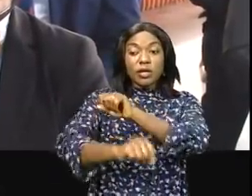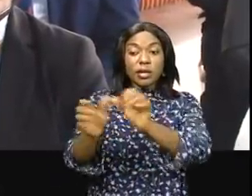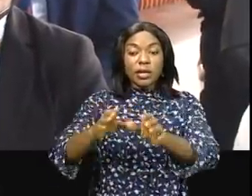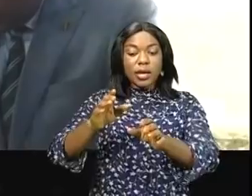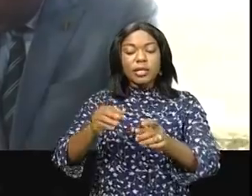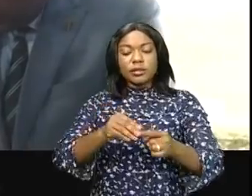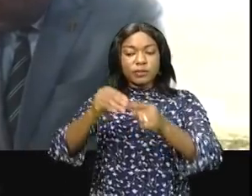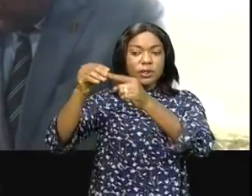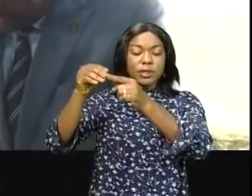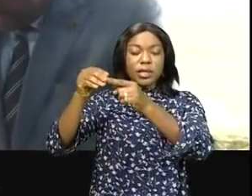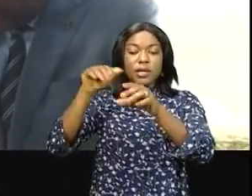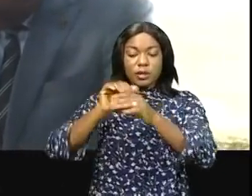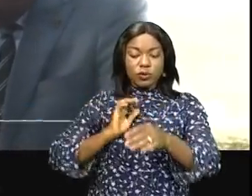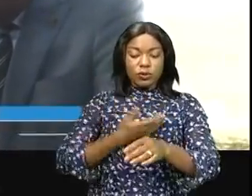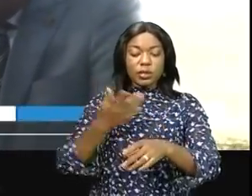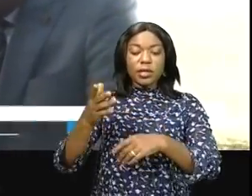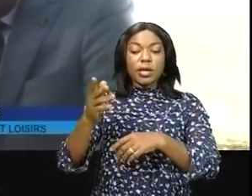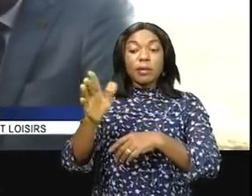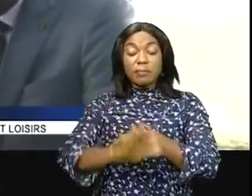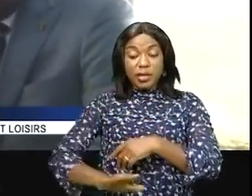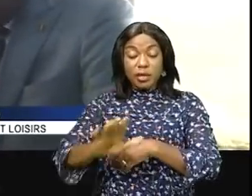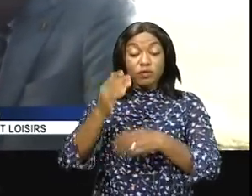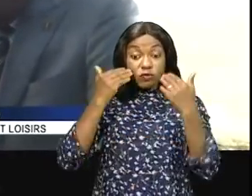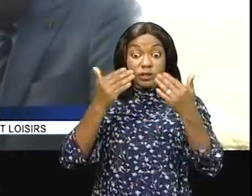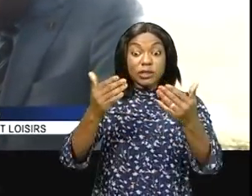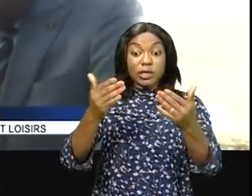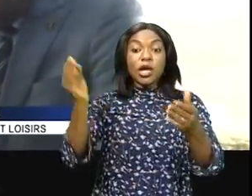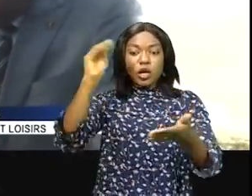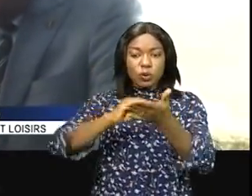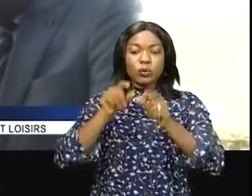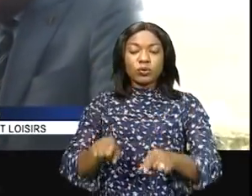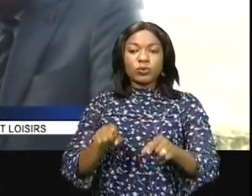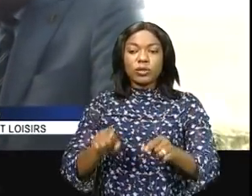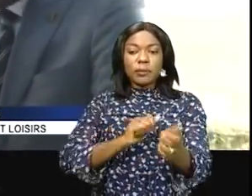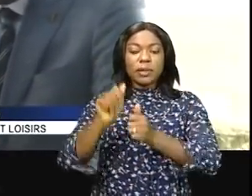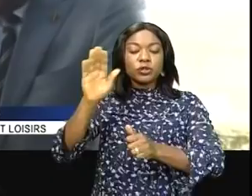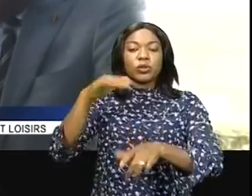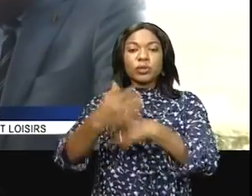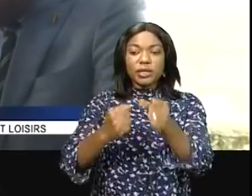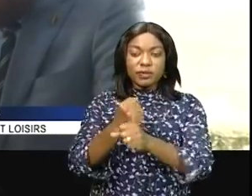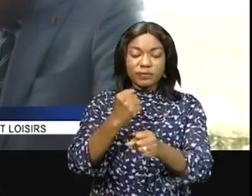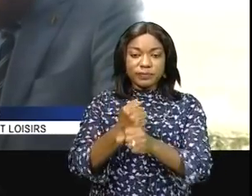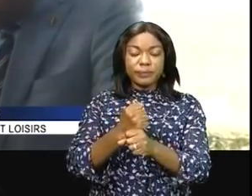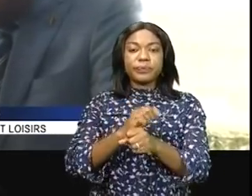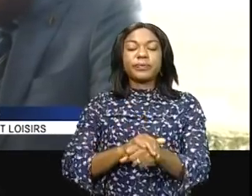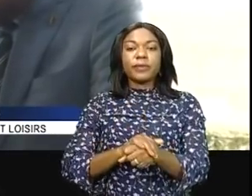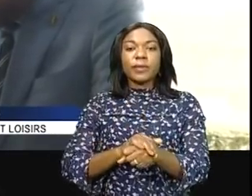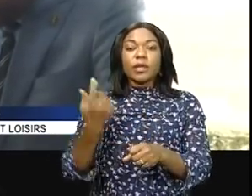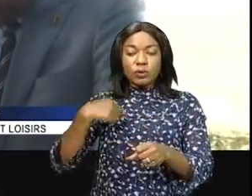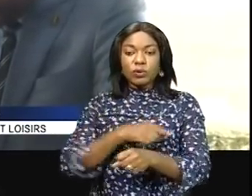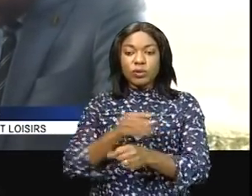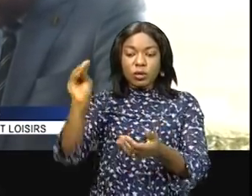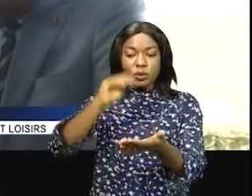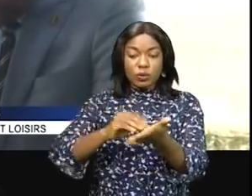notre pays. Voici encore aujourd'hui, sous son impulsion et son leadership, nous nous